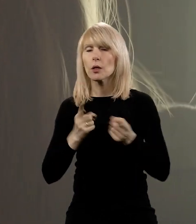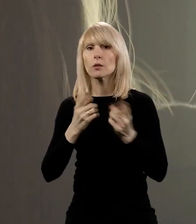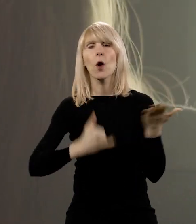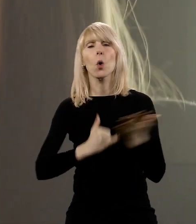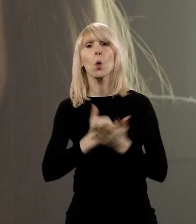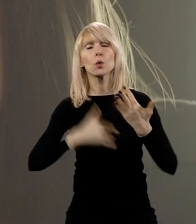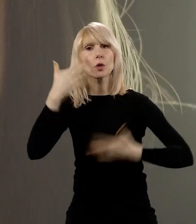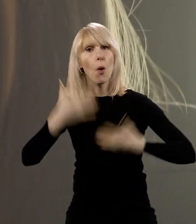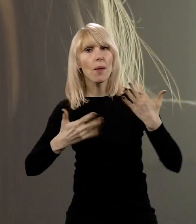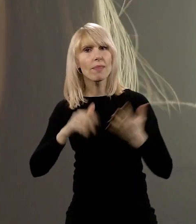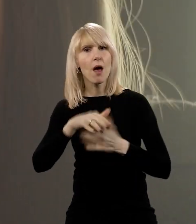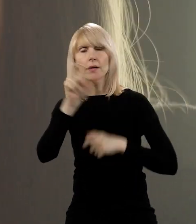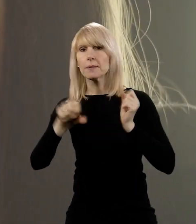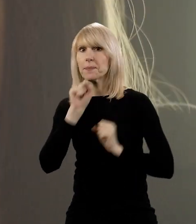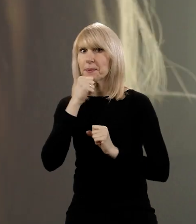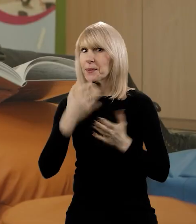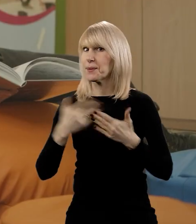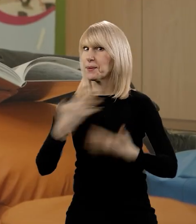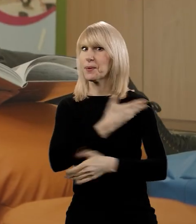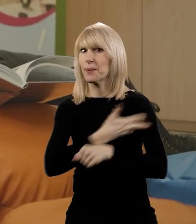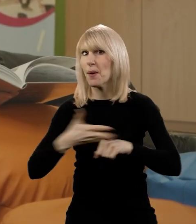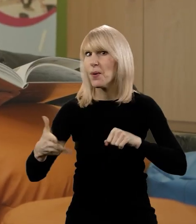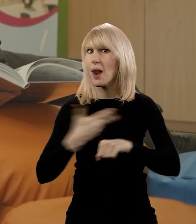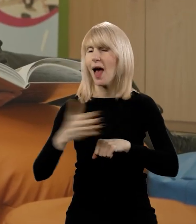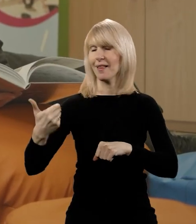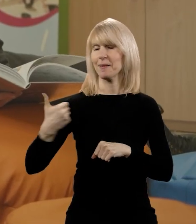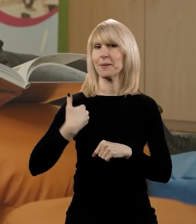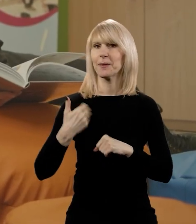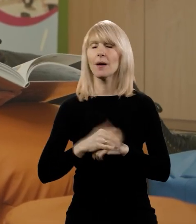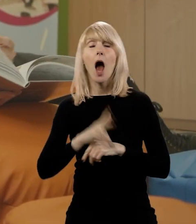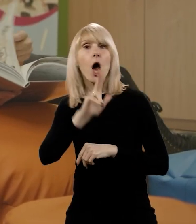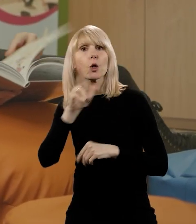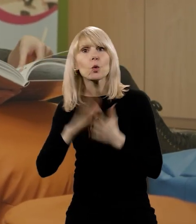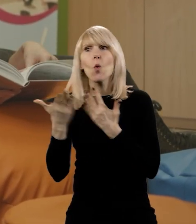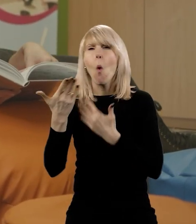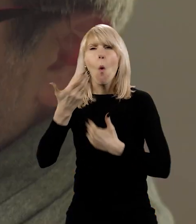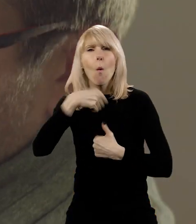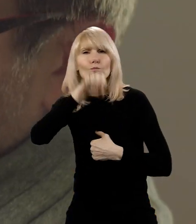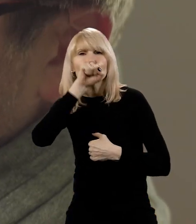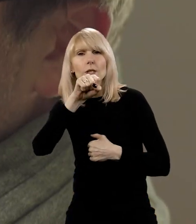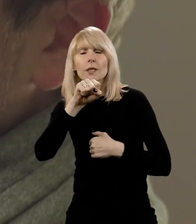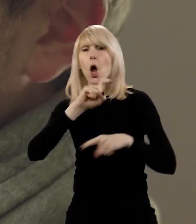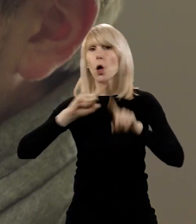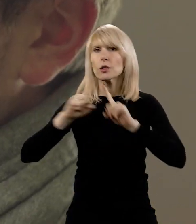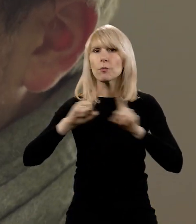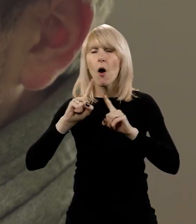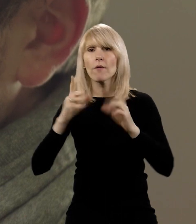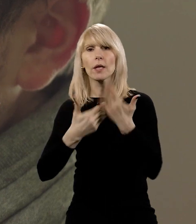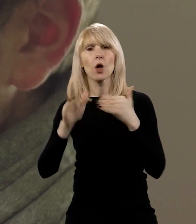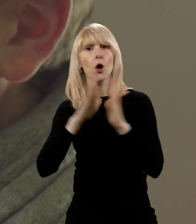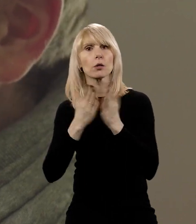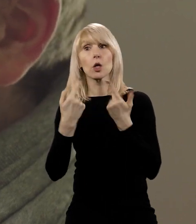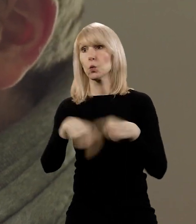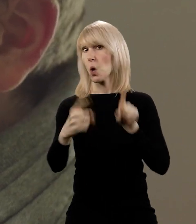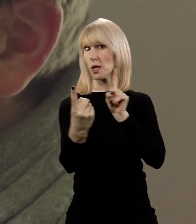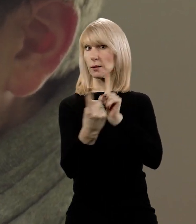dla seniorów, który cieszył się niezłą popularnością. A wszyscy ci, którzy lubią rozmawiać o książkach, mogą wziąć udział w spotkaniach